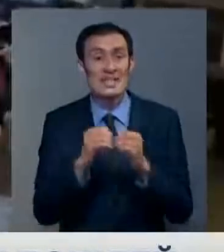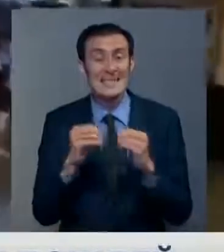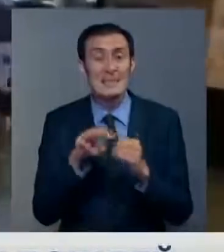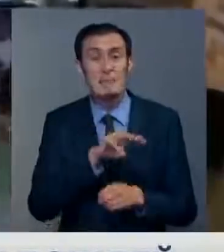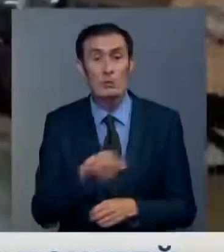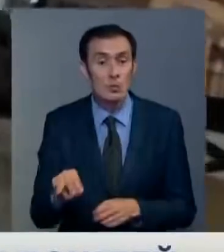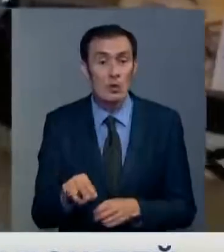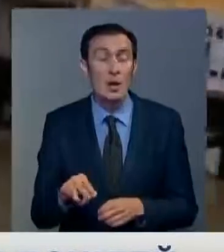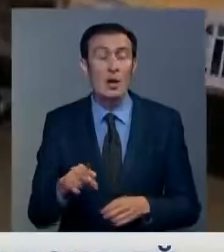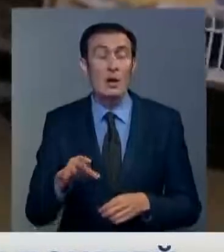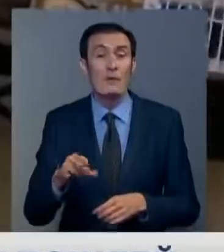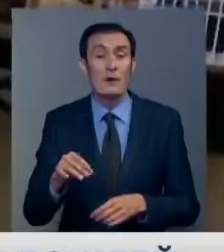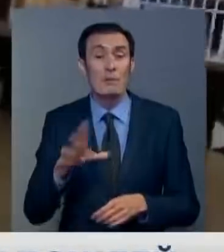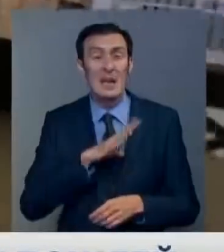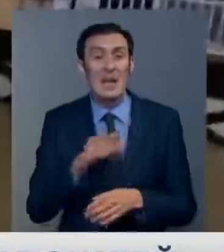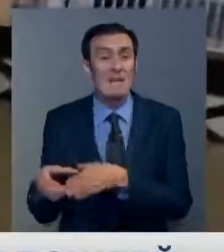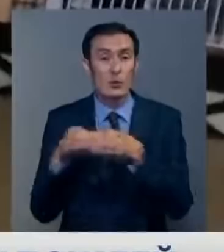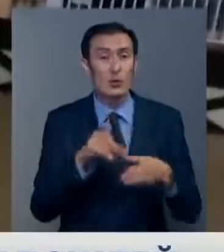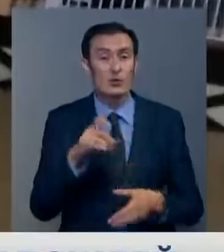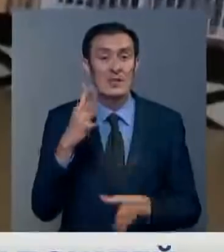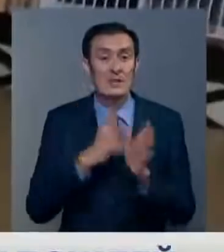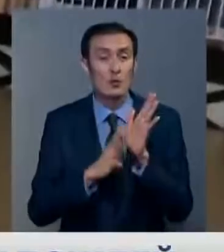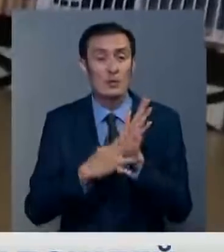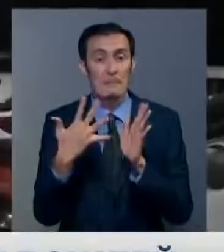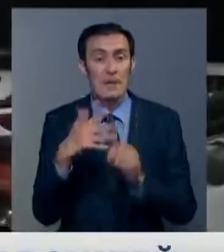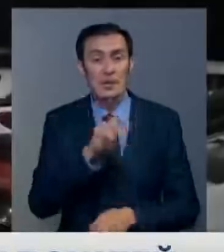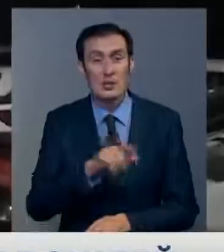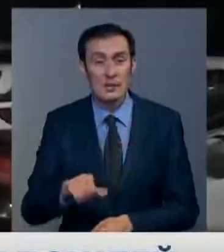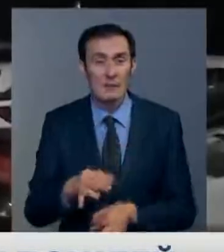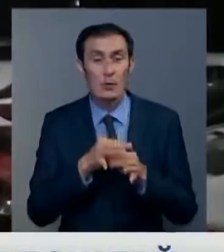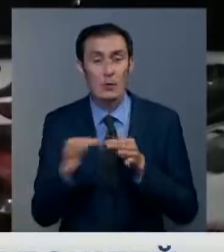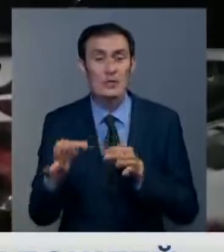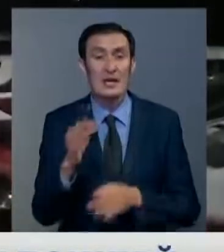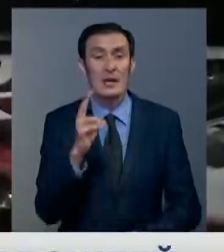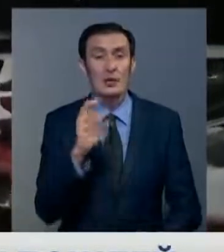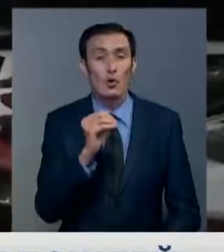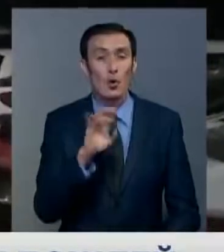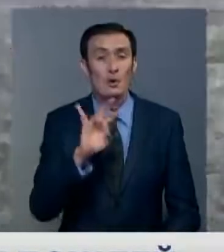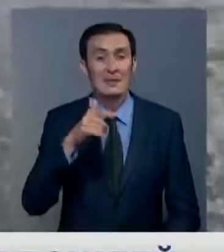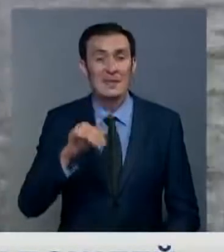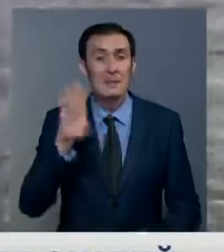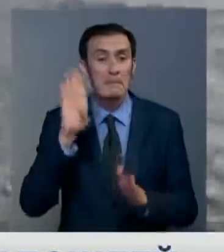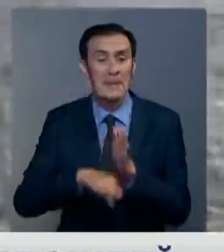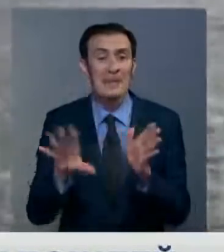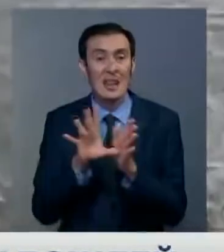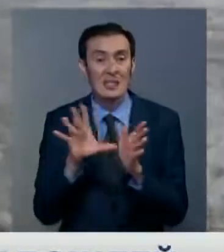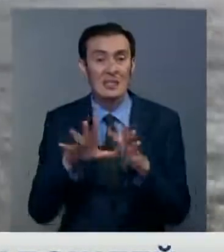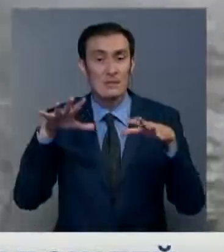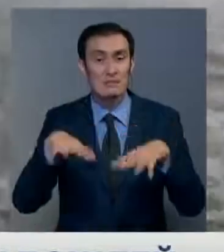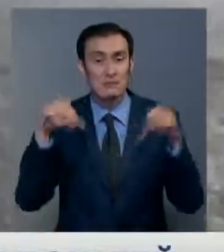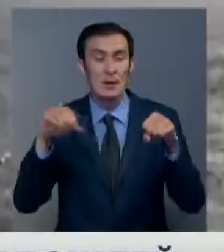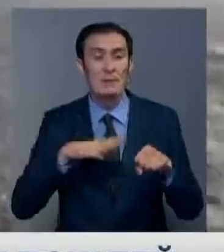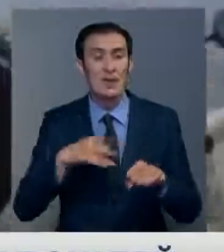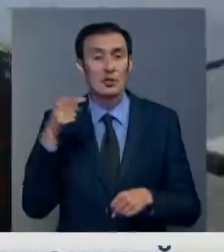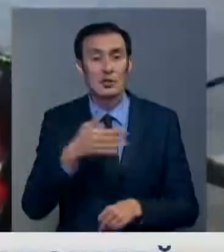минут. В целом по стране эвакуировано 195 человек. В провинции Кёнги из-за ливней без света остались больше тысячи